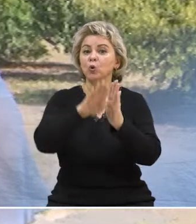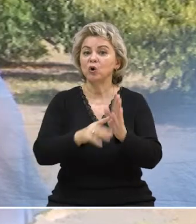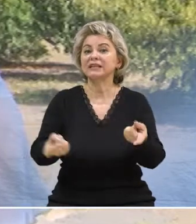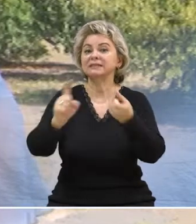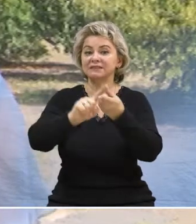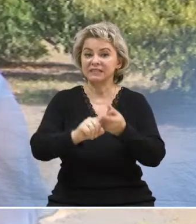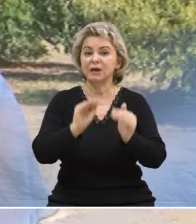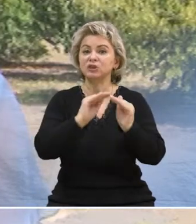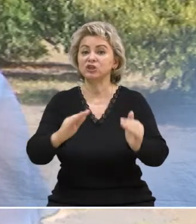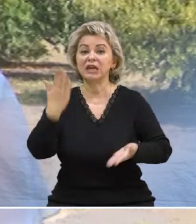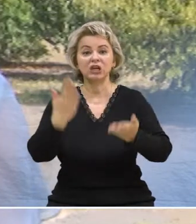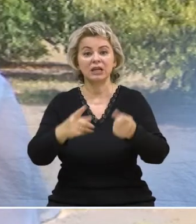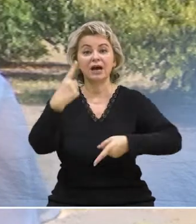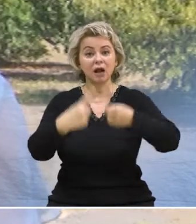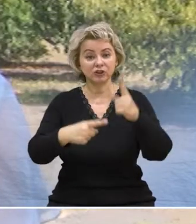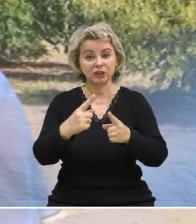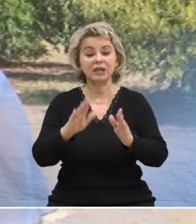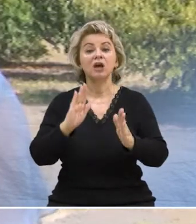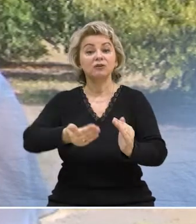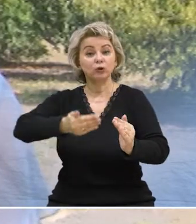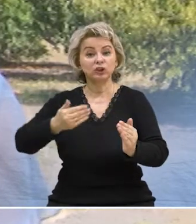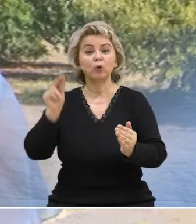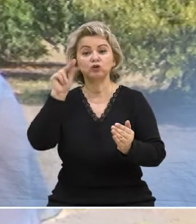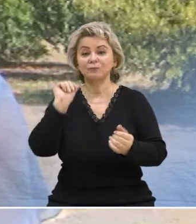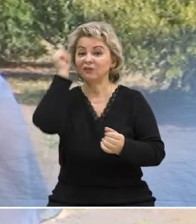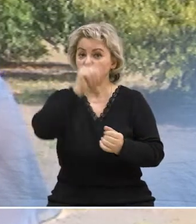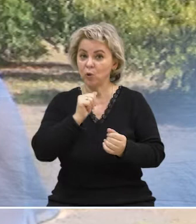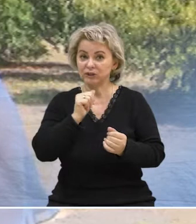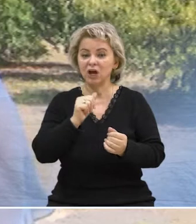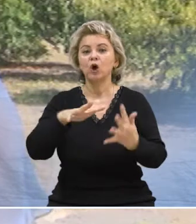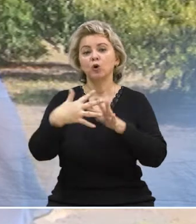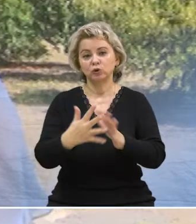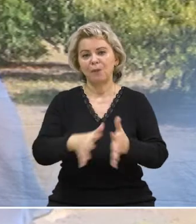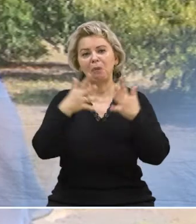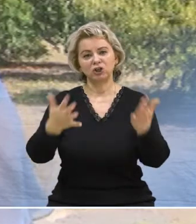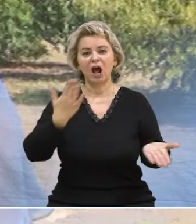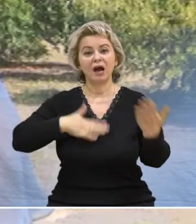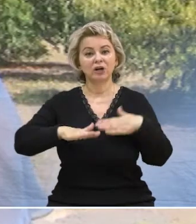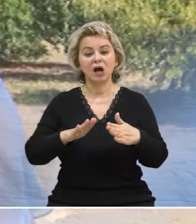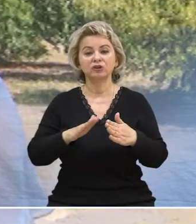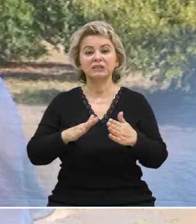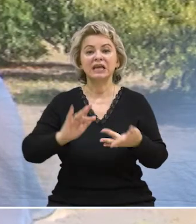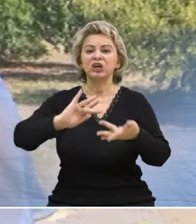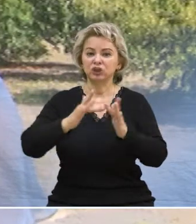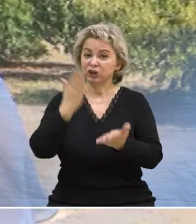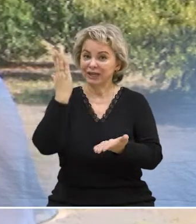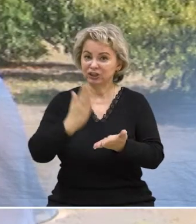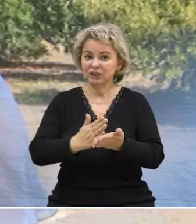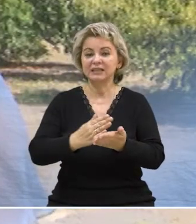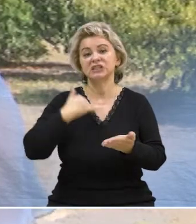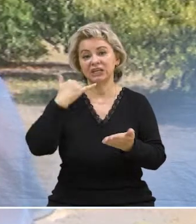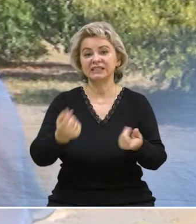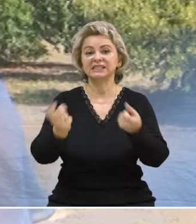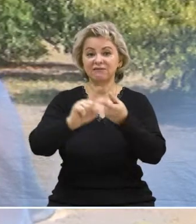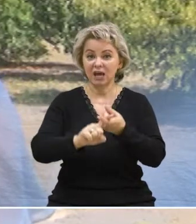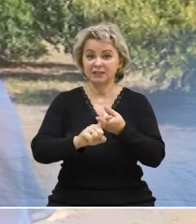и связаться с учащимися или родителями. И вот накануне нового учебного года в Хуторе большая радость. Устойчивый интернет